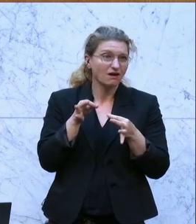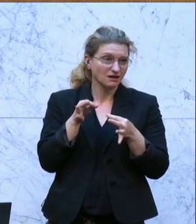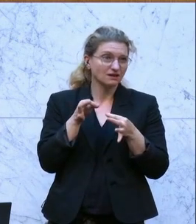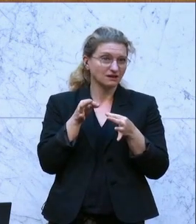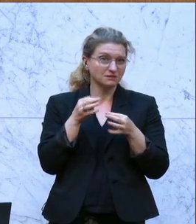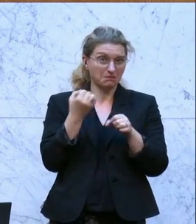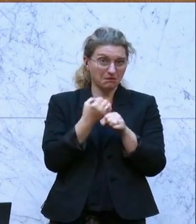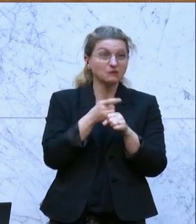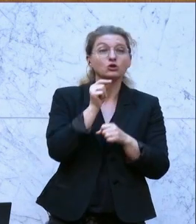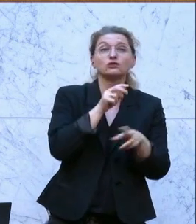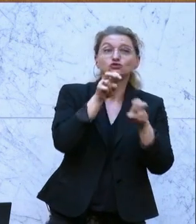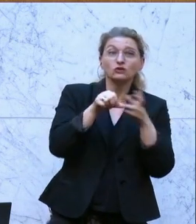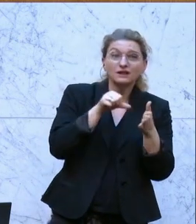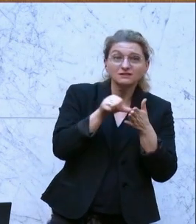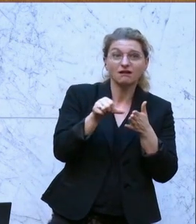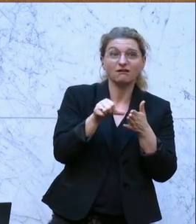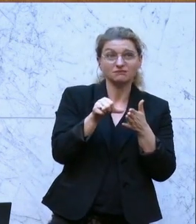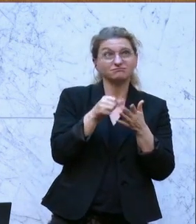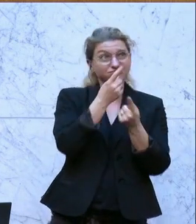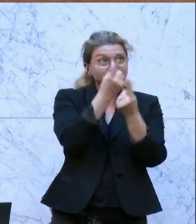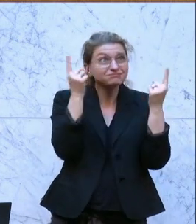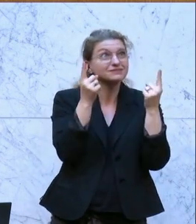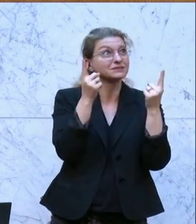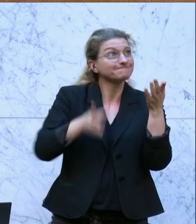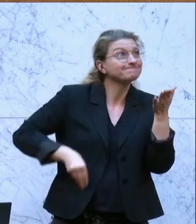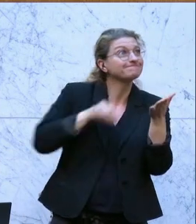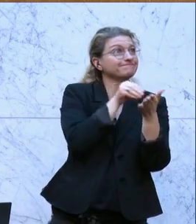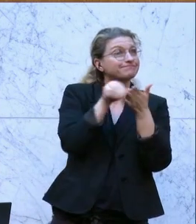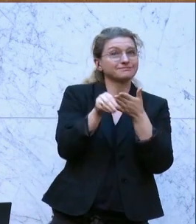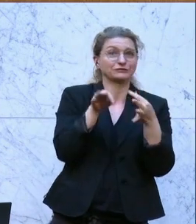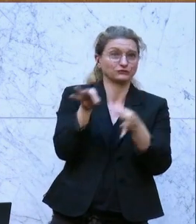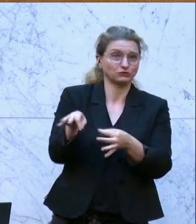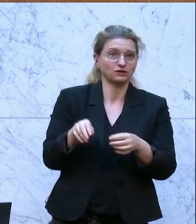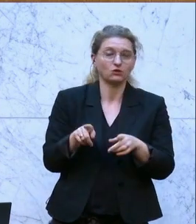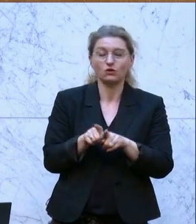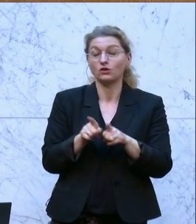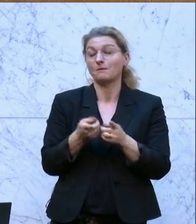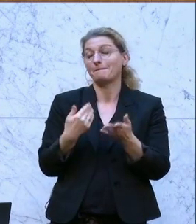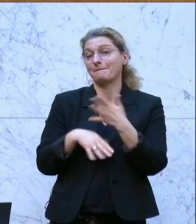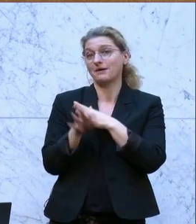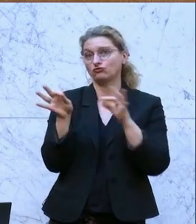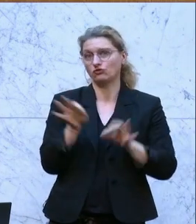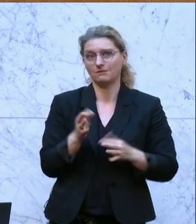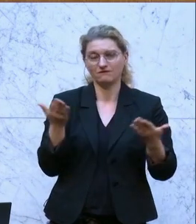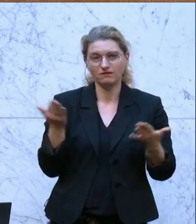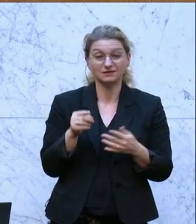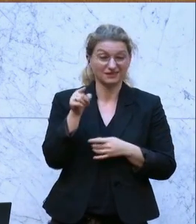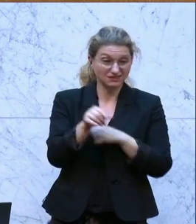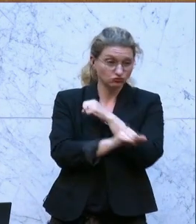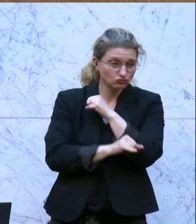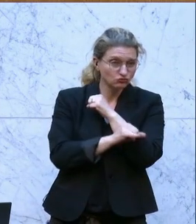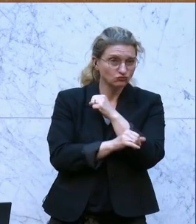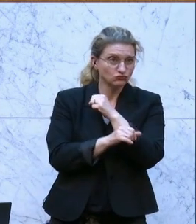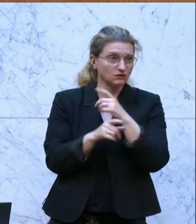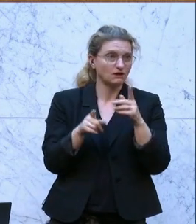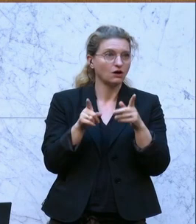Steuern und Steuerzahler über sie bezahlen zu lassen. Und noch skrupelloser ist, dass dann diese Studien eben